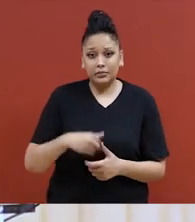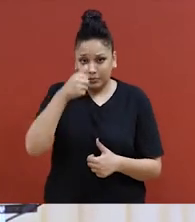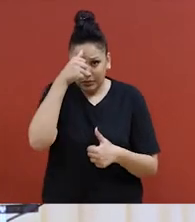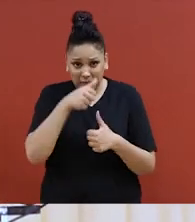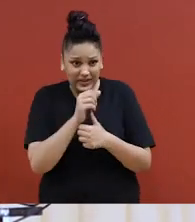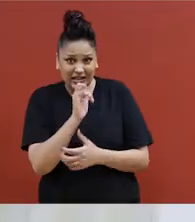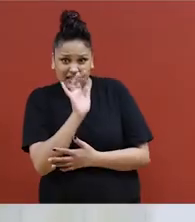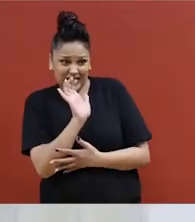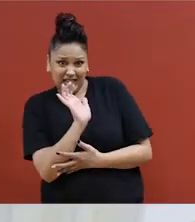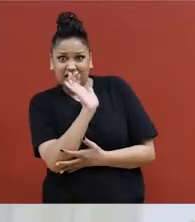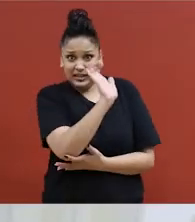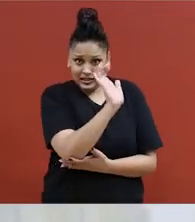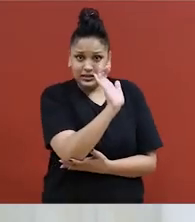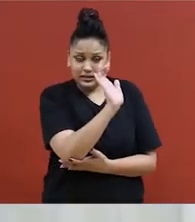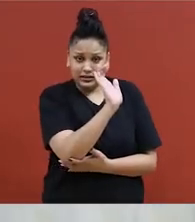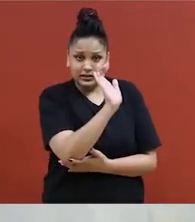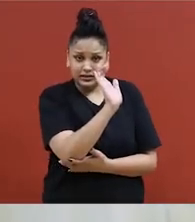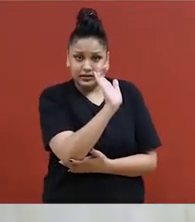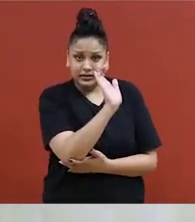'attaquant.